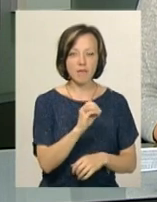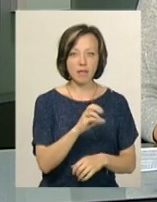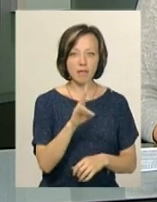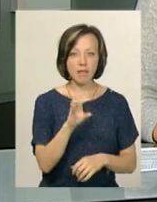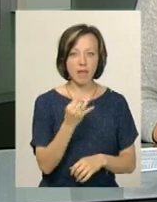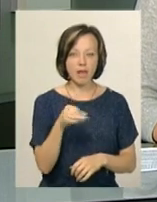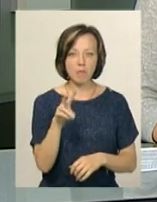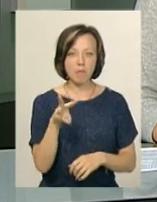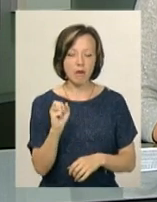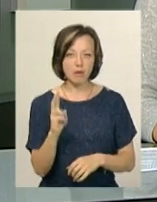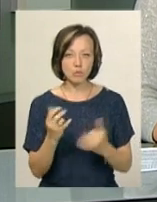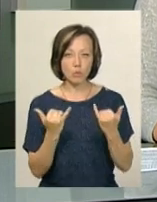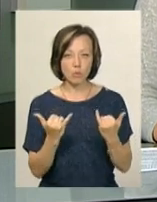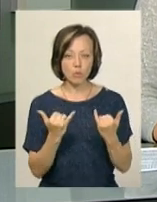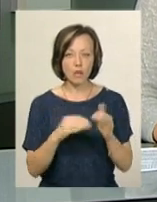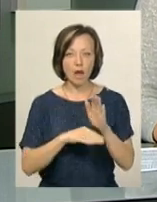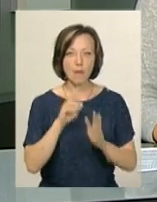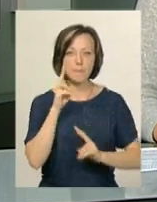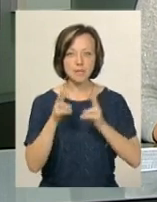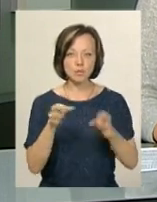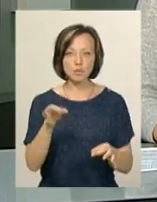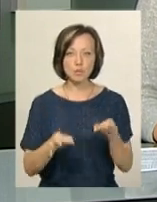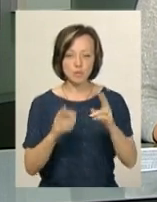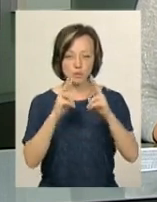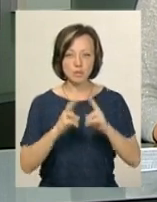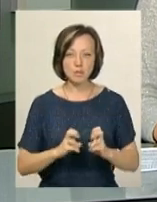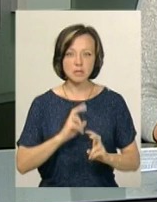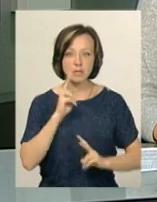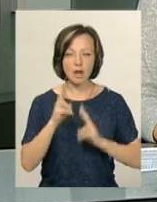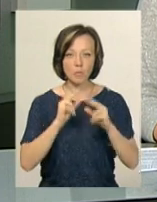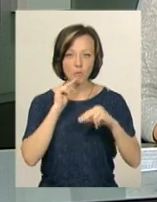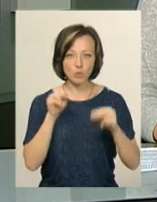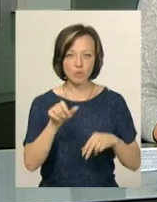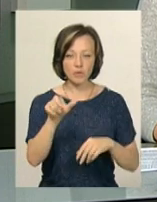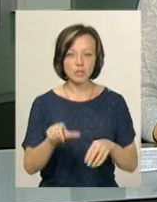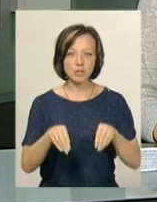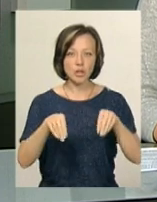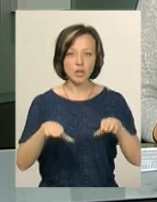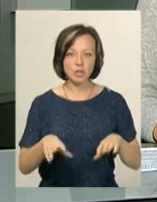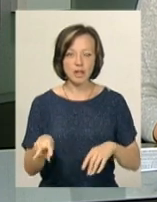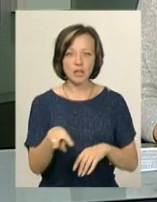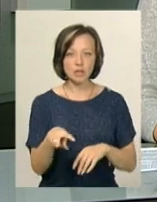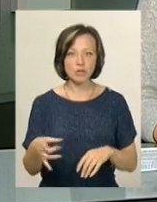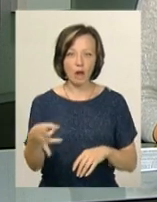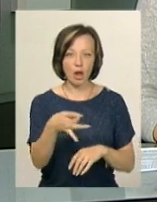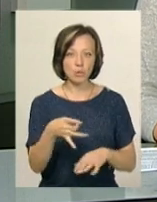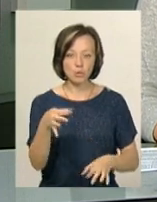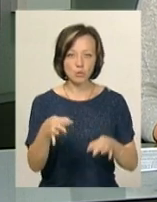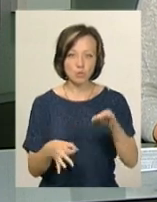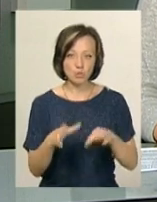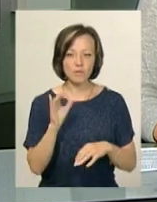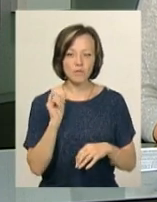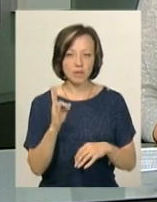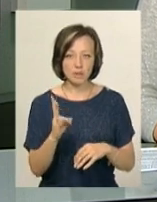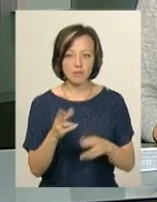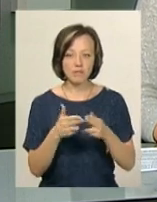Віктор Колбанцев. Сьогодні в апеляційному суді розглядали скаргу обвинуваченого на рішення Литичівського районного суду. Він,